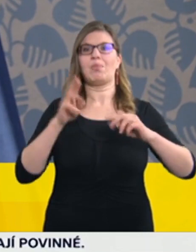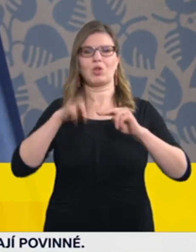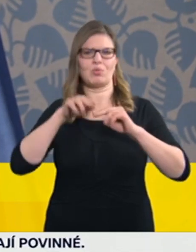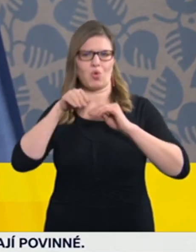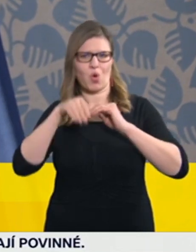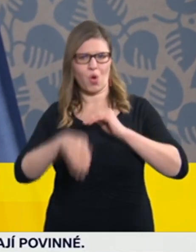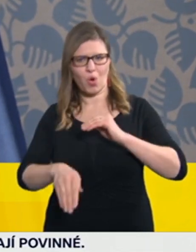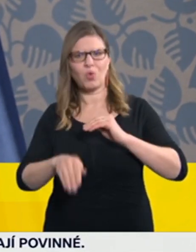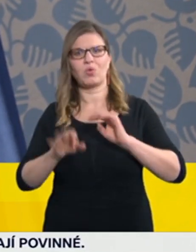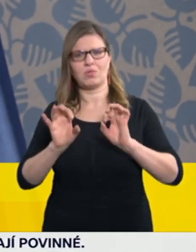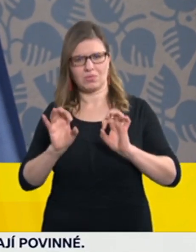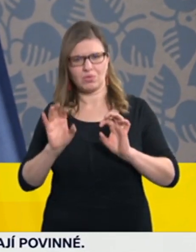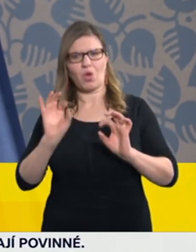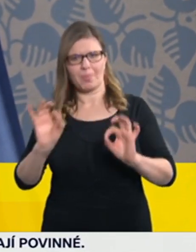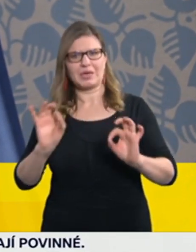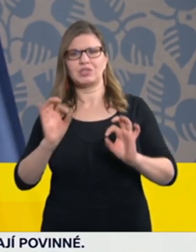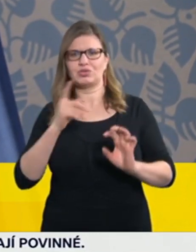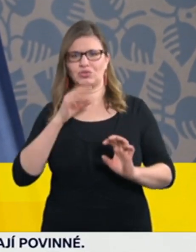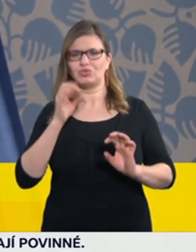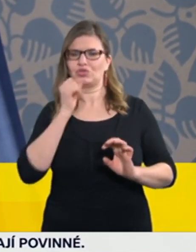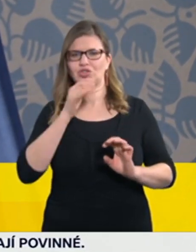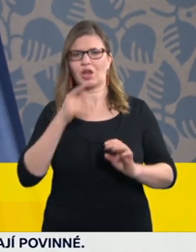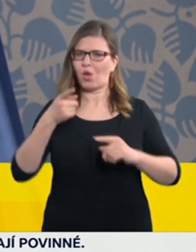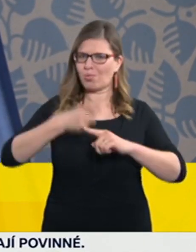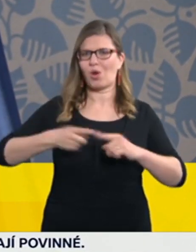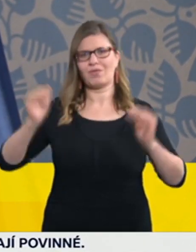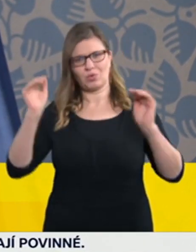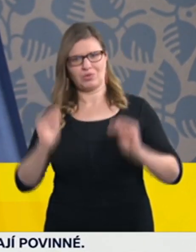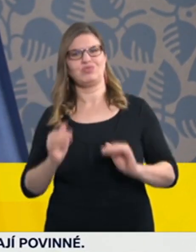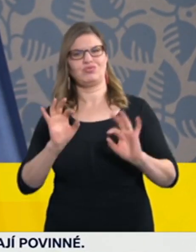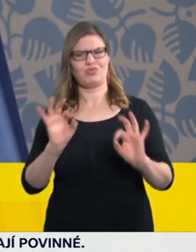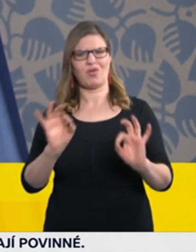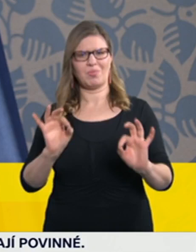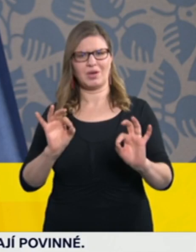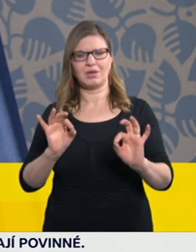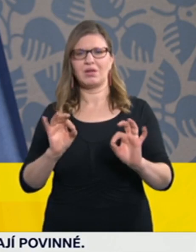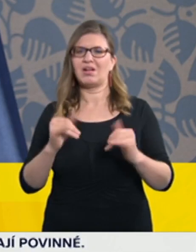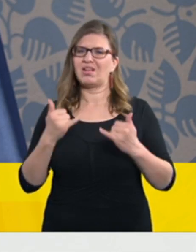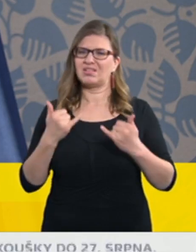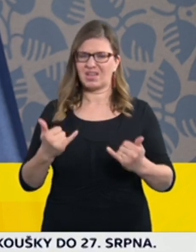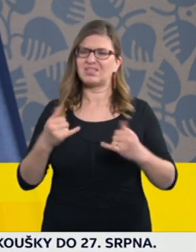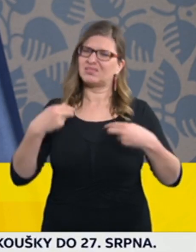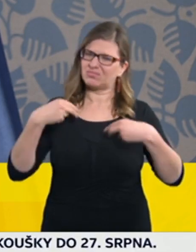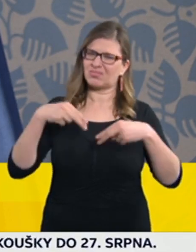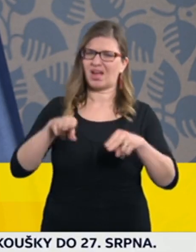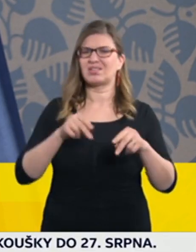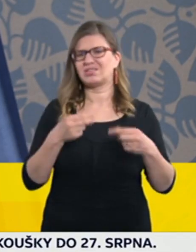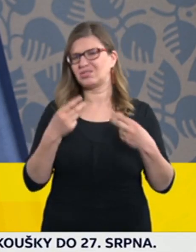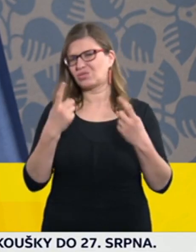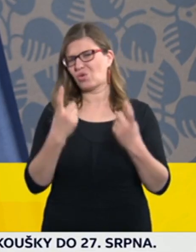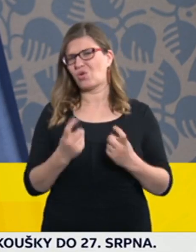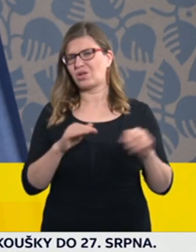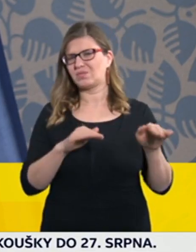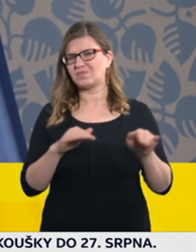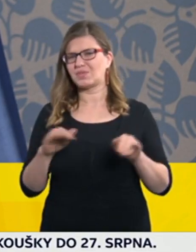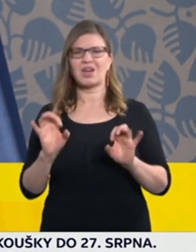sledovaných čísel, téměř o polovinu, ale nyní v posledních dnech se ta situace opravdu zastavila, i přesto, že